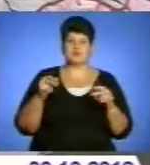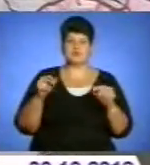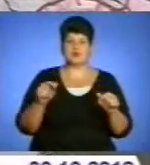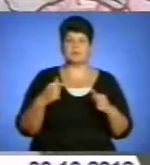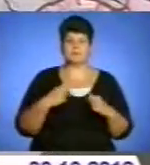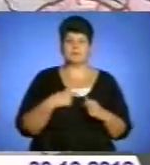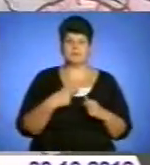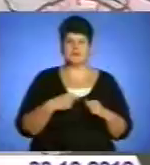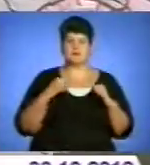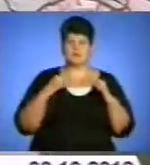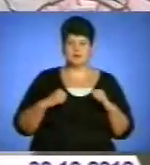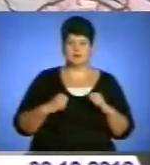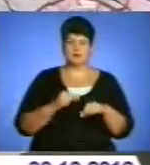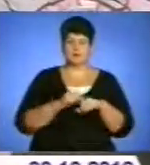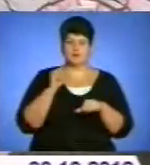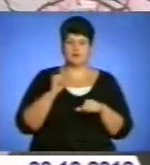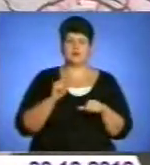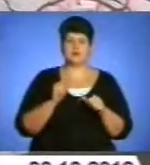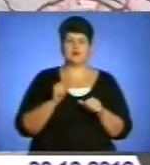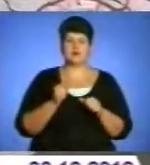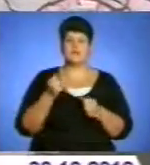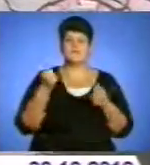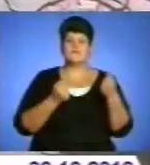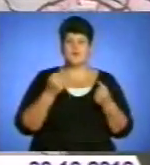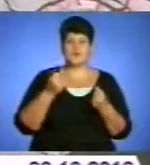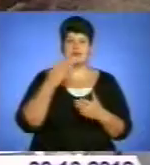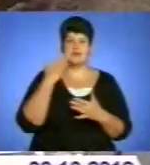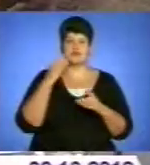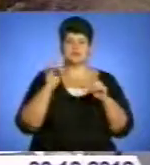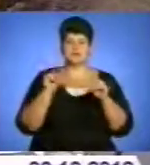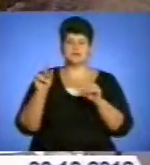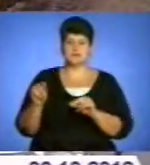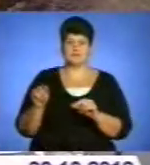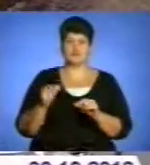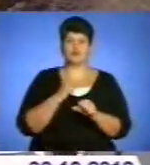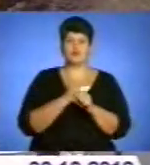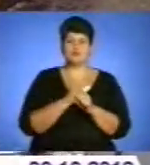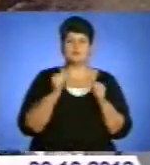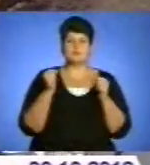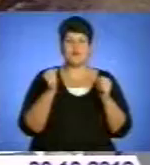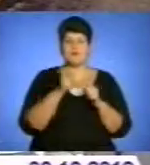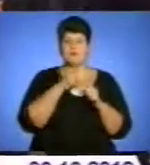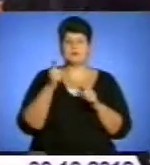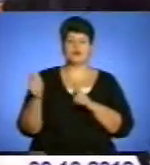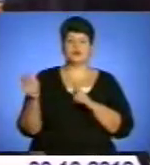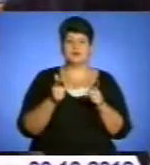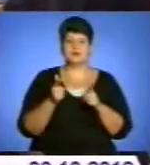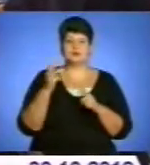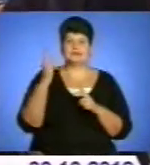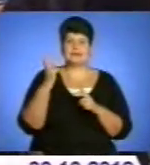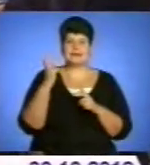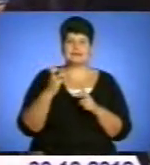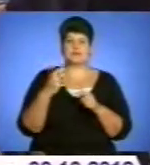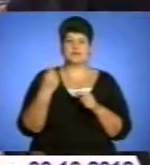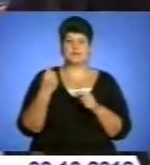краще почуваємо і спокійніше, і водіям легше їздити. Для роботи в зимовий період підготовлено більше 300 одиниць спеціальної